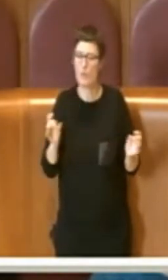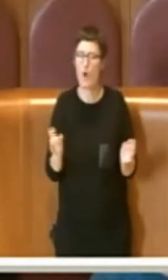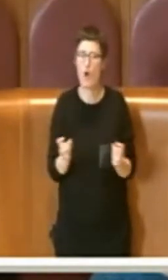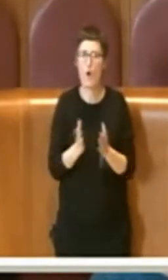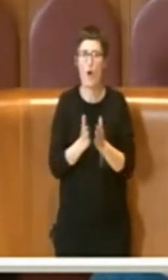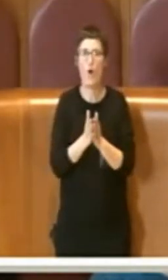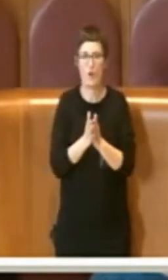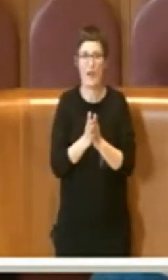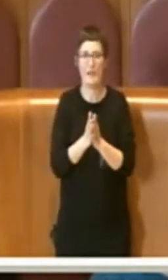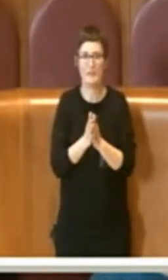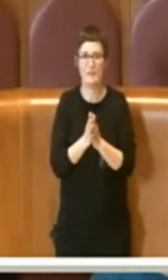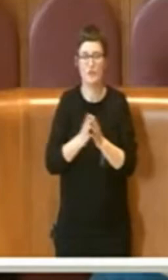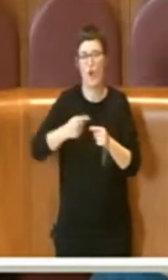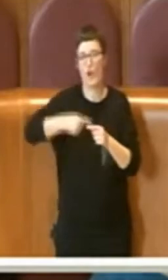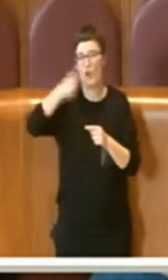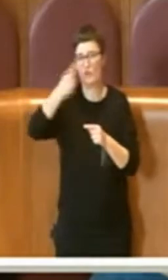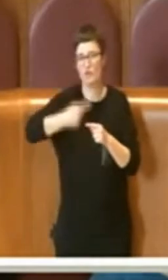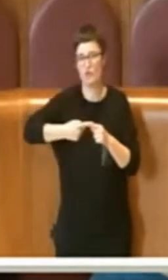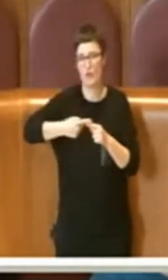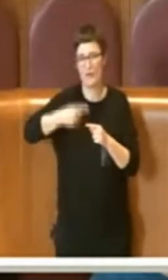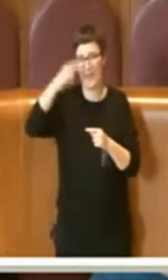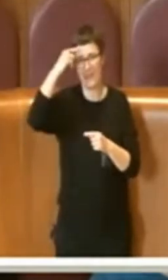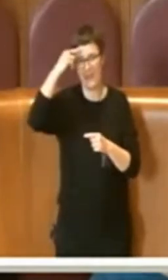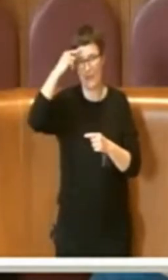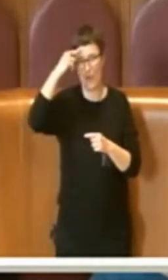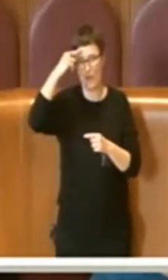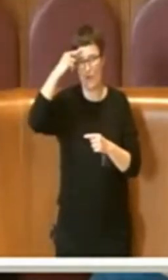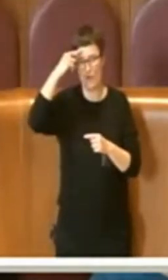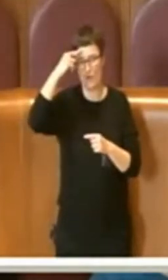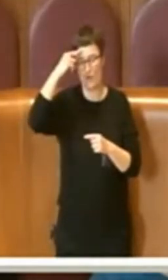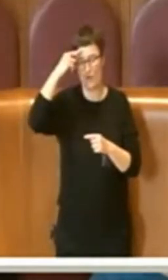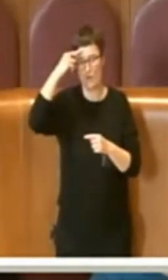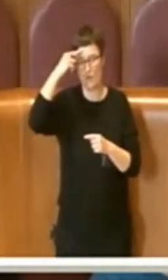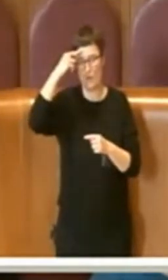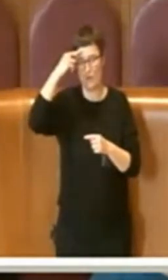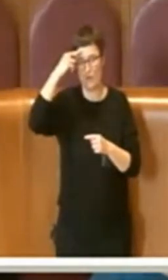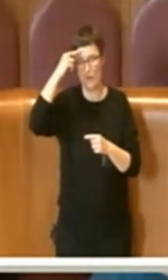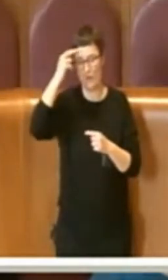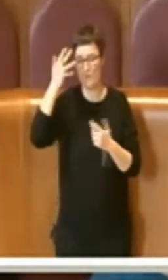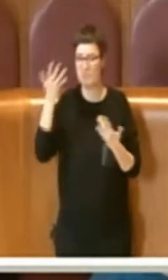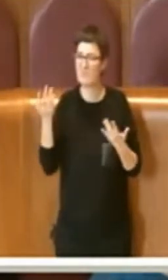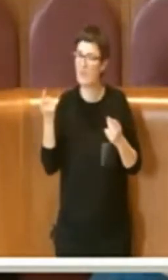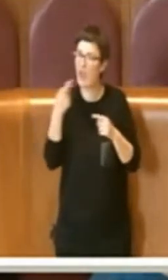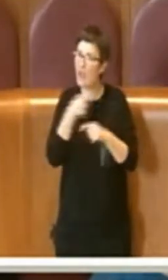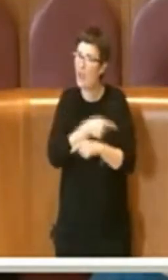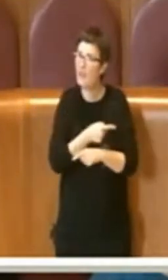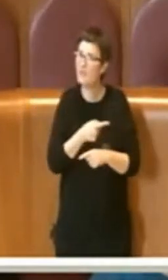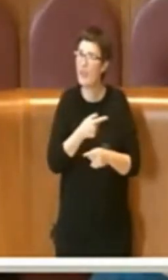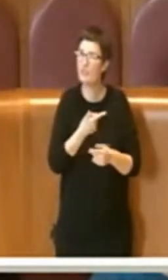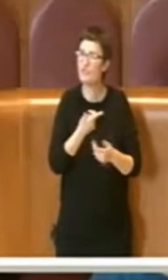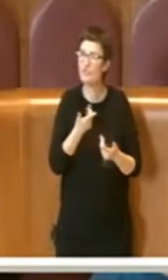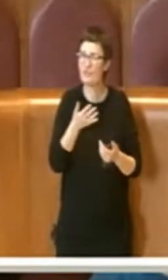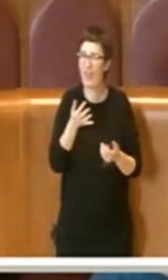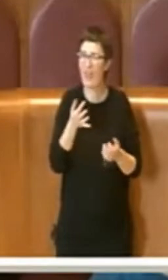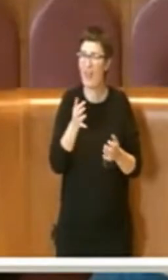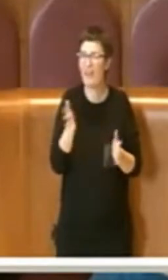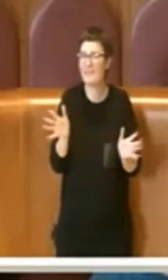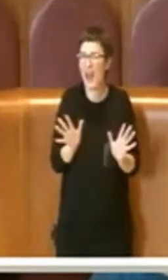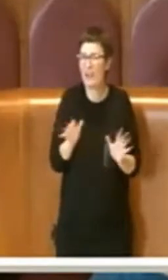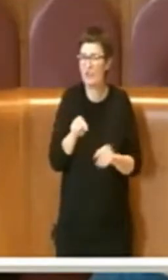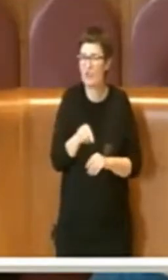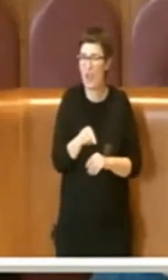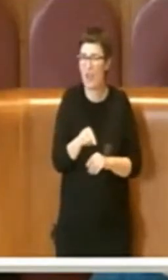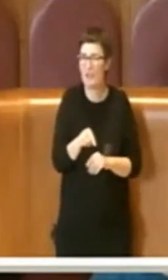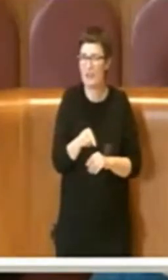della giornata del ricordo, quando invece questa tragedia avrebbe dovuto far parte